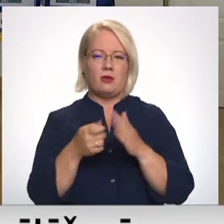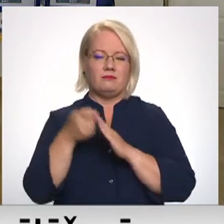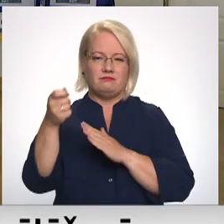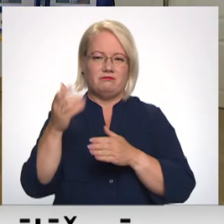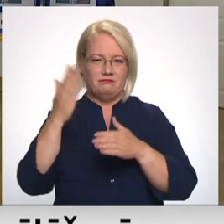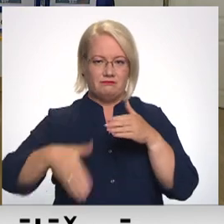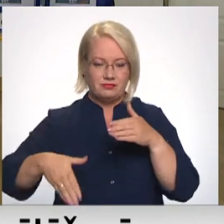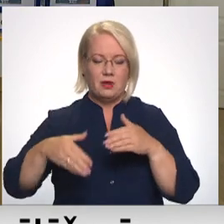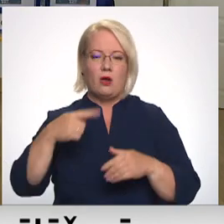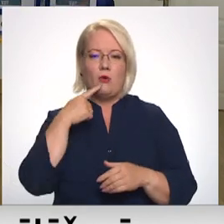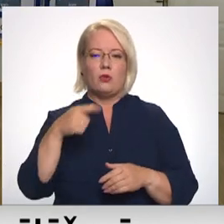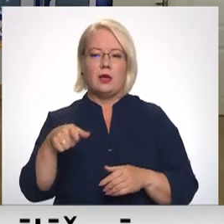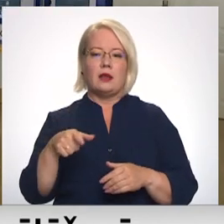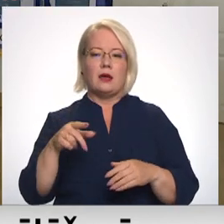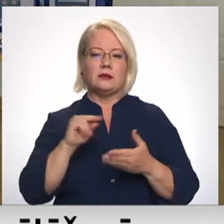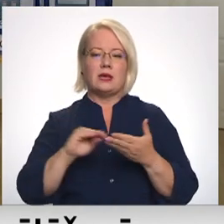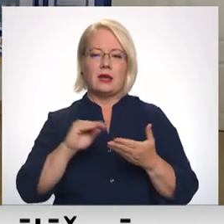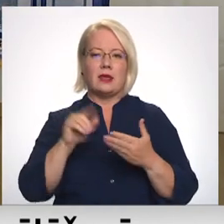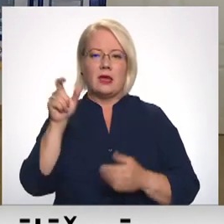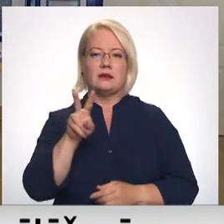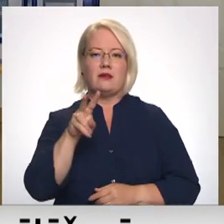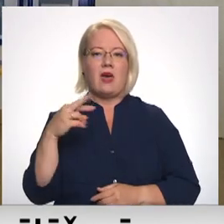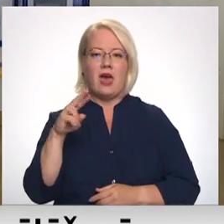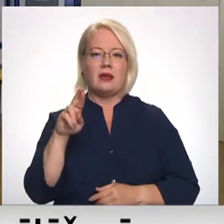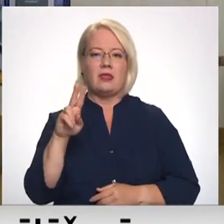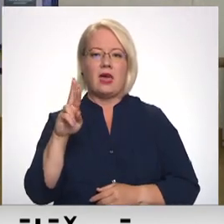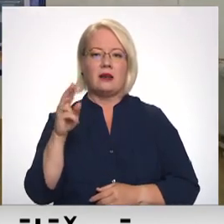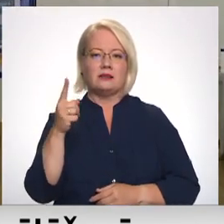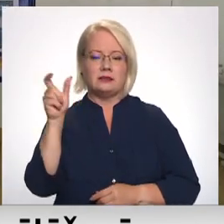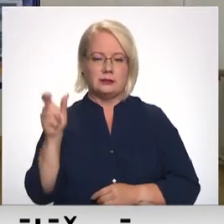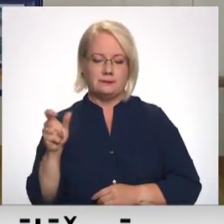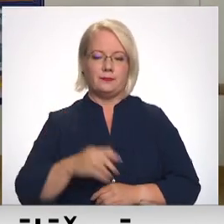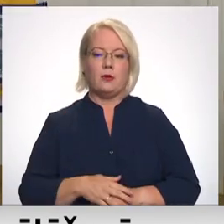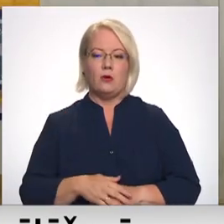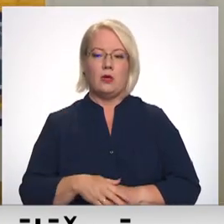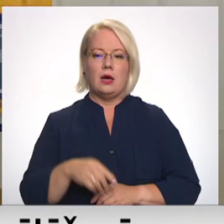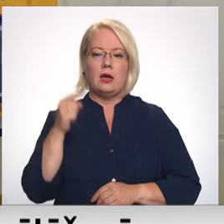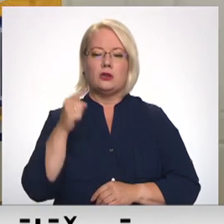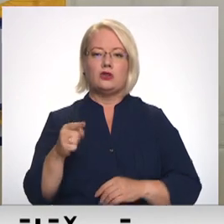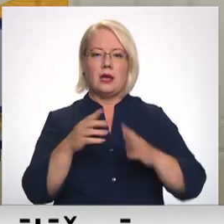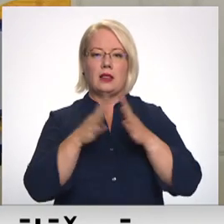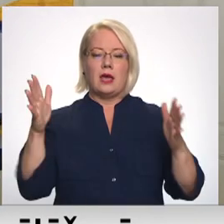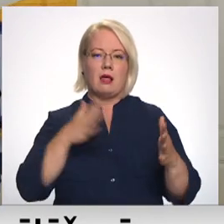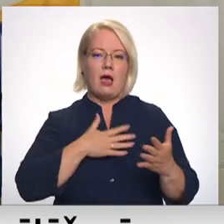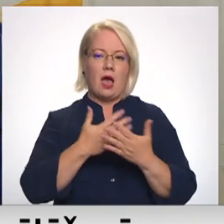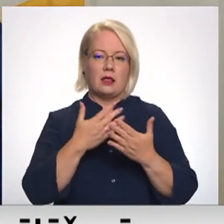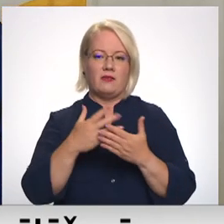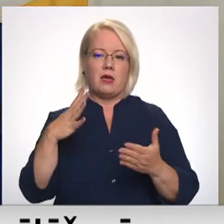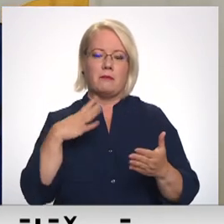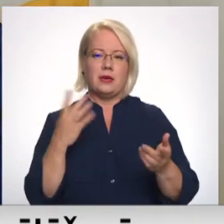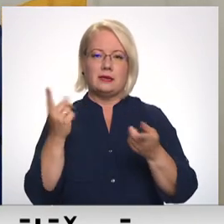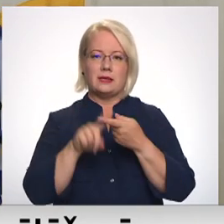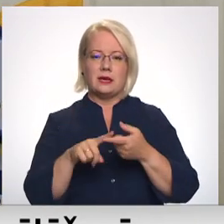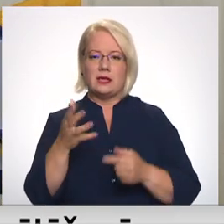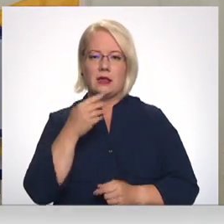komisijas. Sekretārs Vēldis Ferneris, labvakar! Un kā jūs vērtīt lielo partiju aktivitāti? Iespējams, šī liela aktivitāte bija saistīta ar to, ka